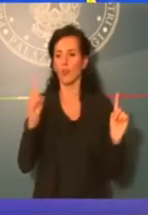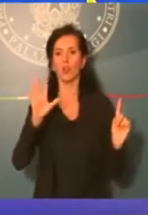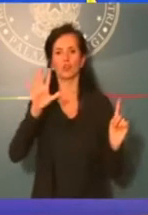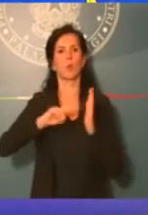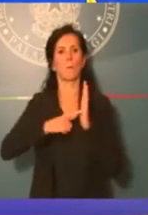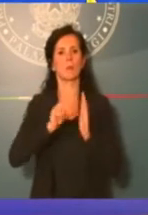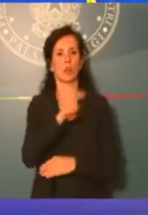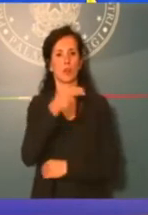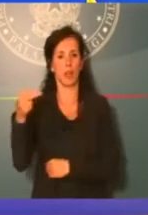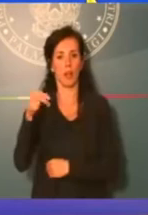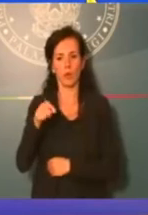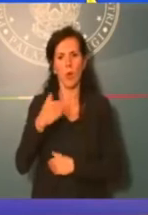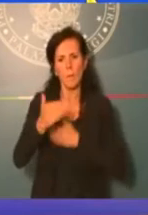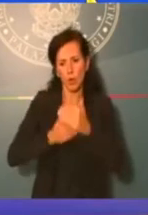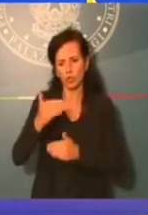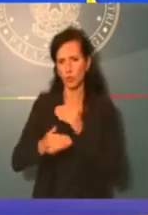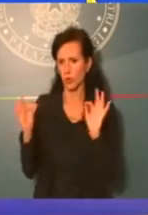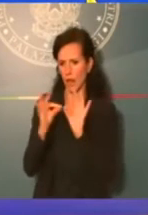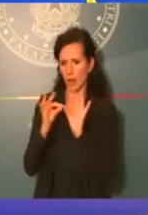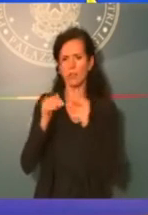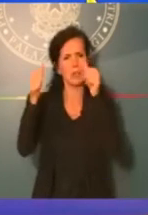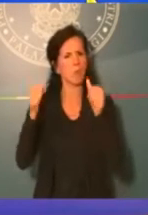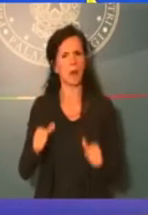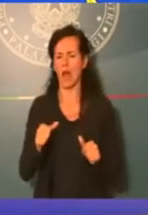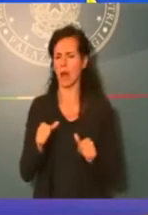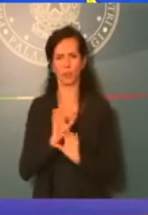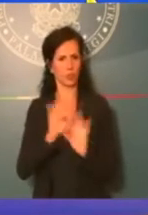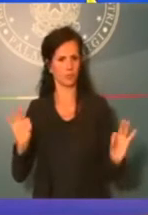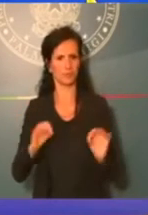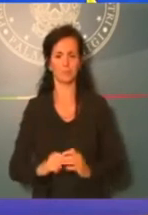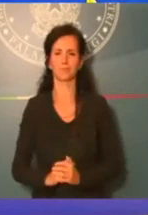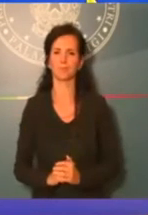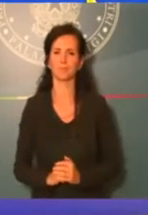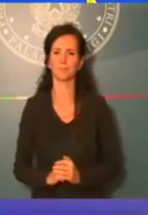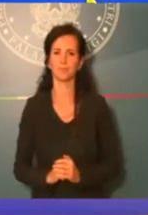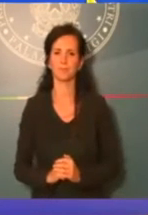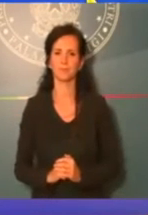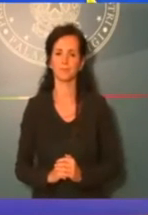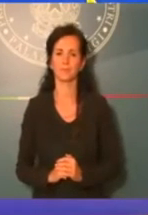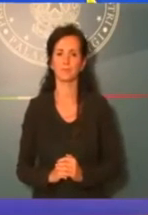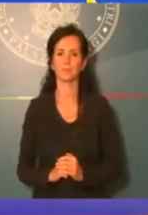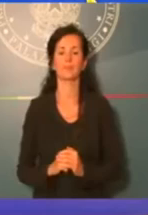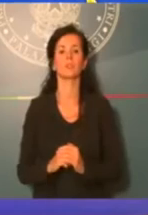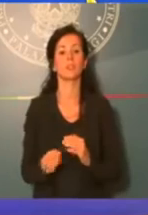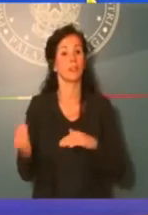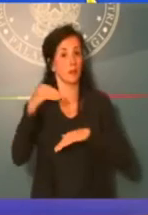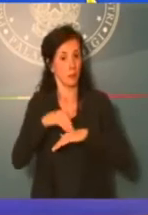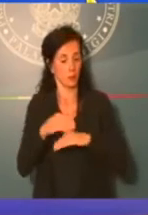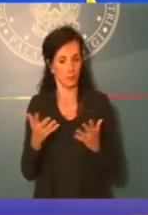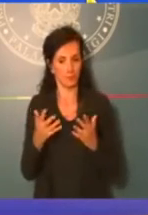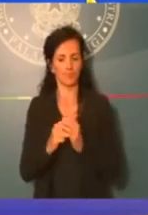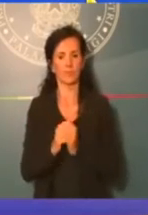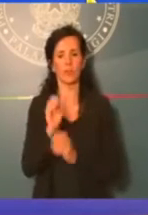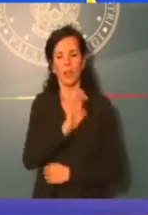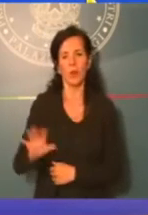Una procedura negoziata senza bando. E ancora, sopra la soglia europea, che per i